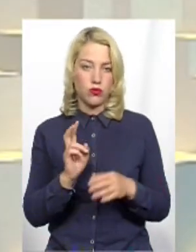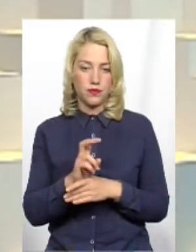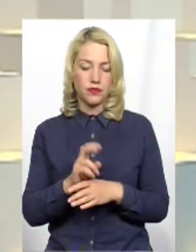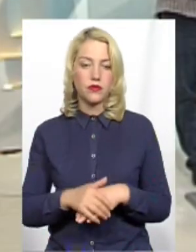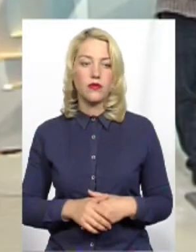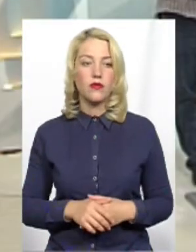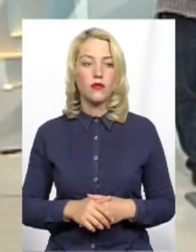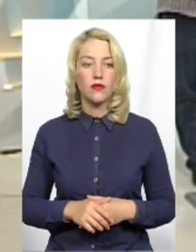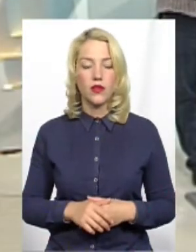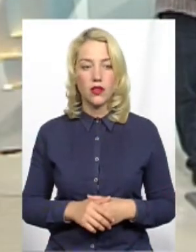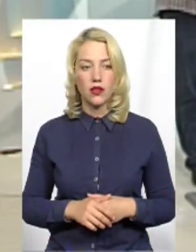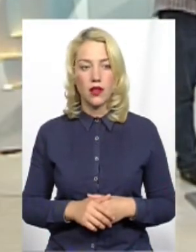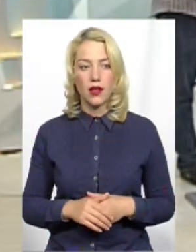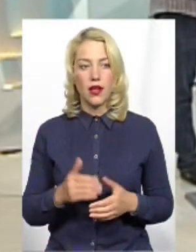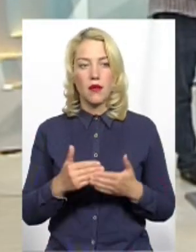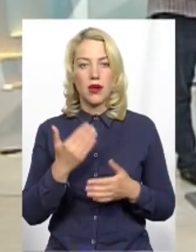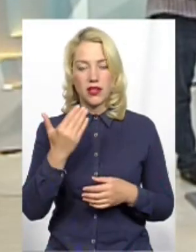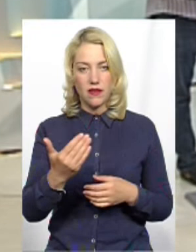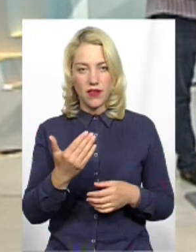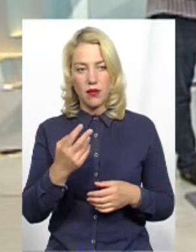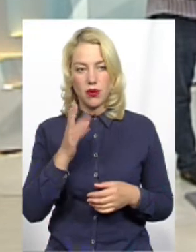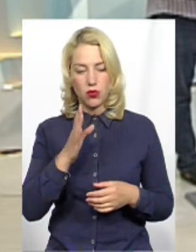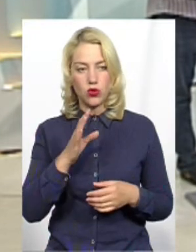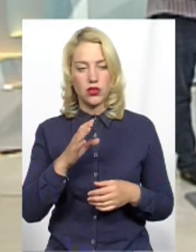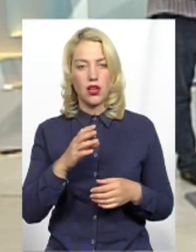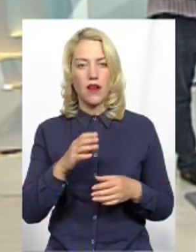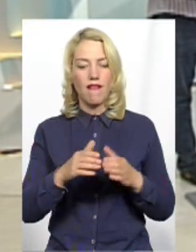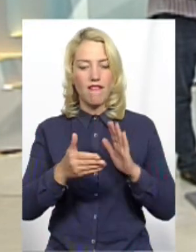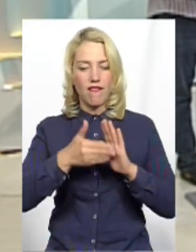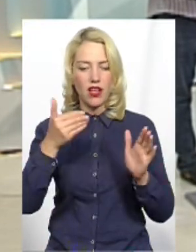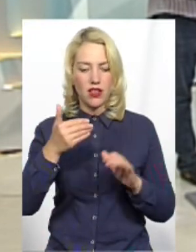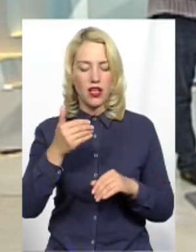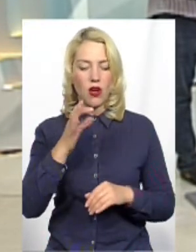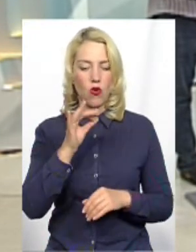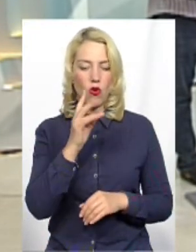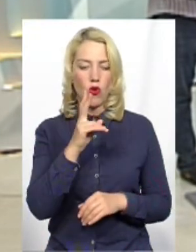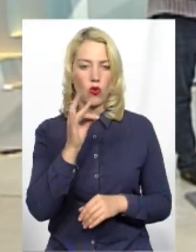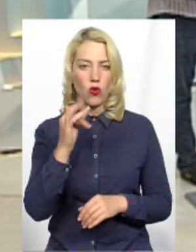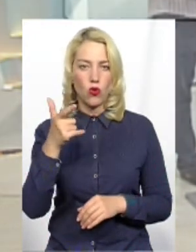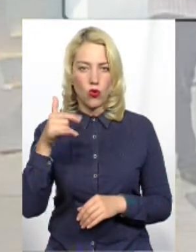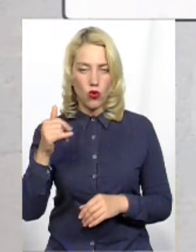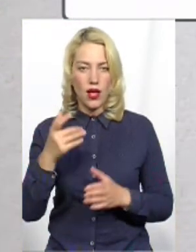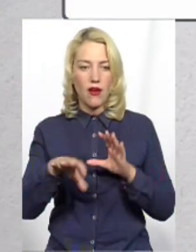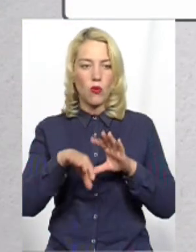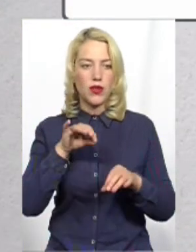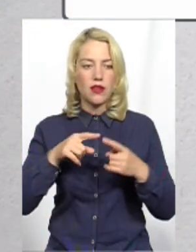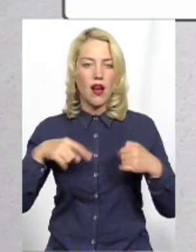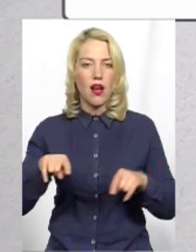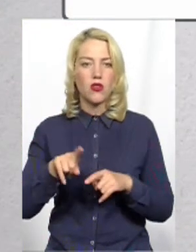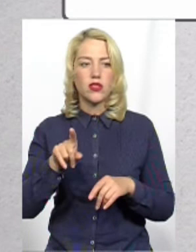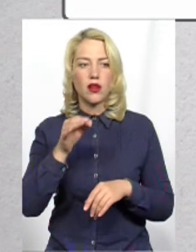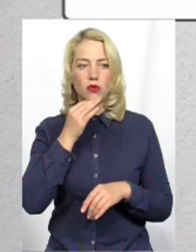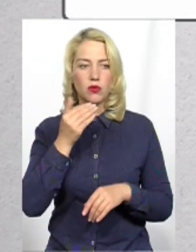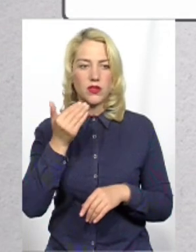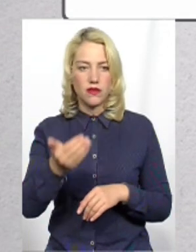Ну, вами на моніторі з'являються виклики округу Зараз попрошу визначитись, ви не за галузями, визначиться, яка галузь вам найближча? Ну,